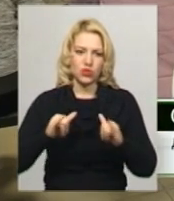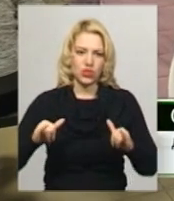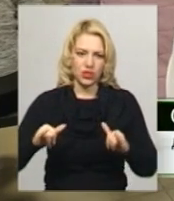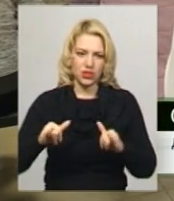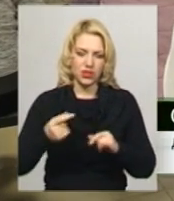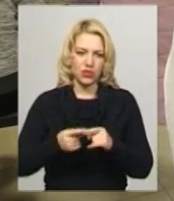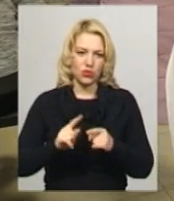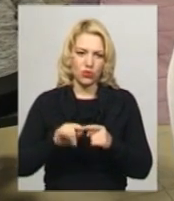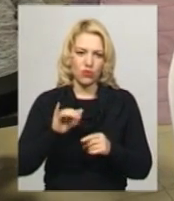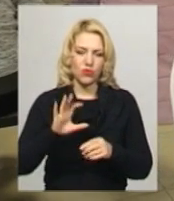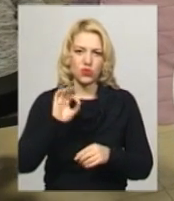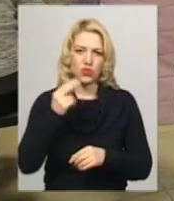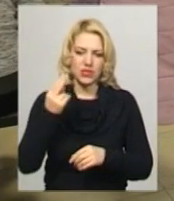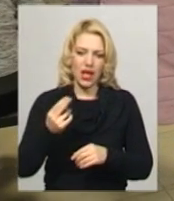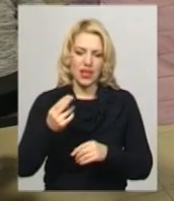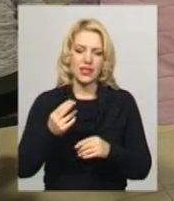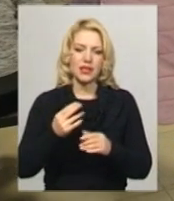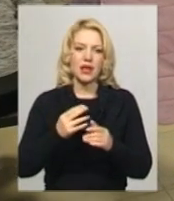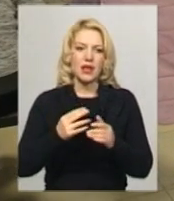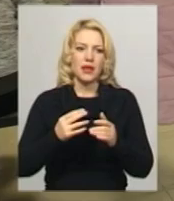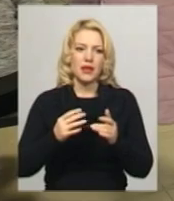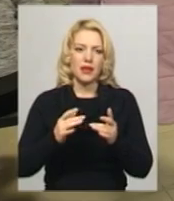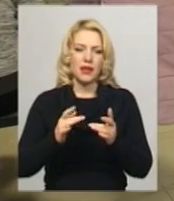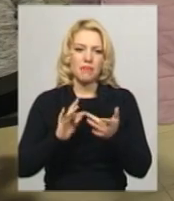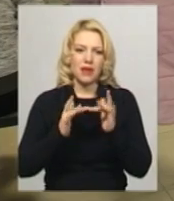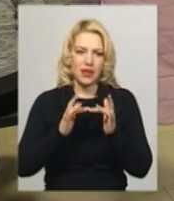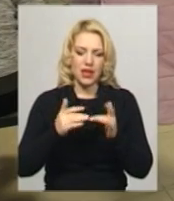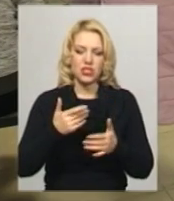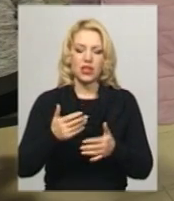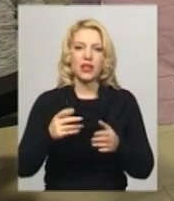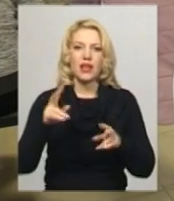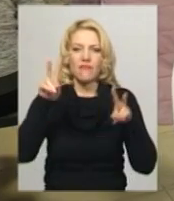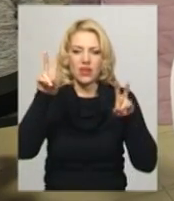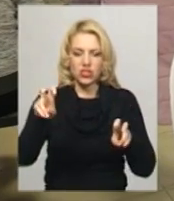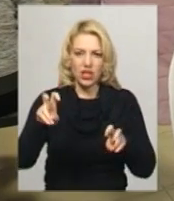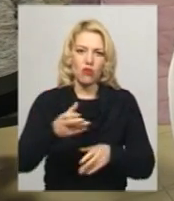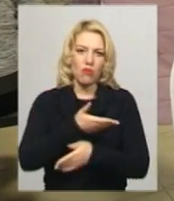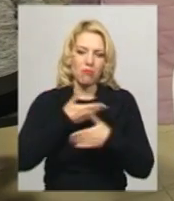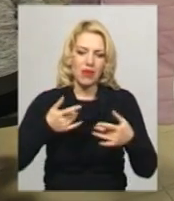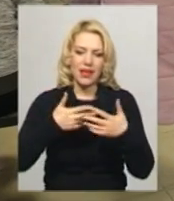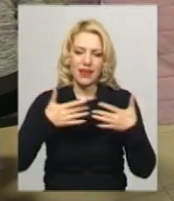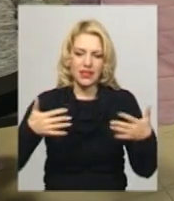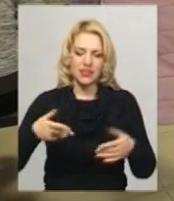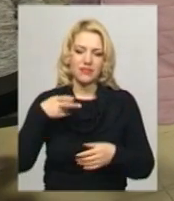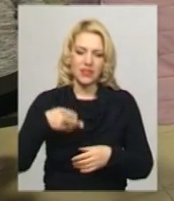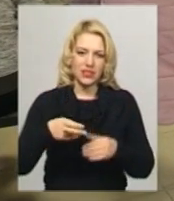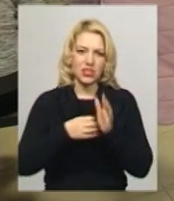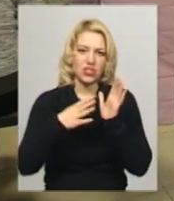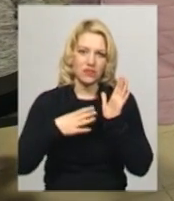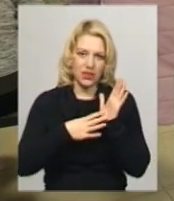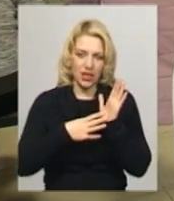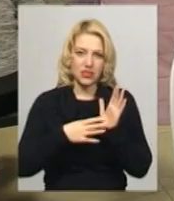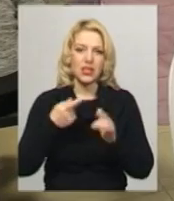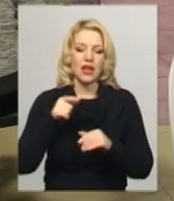в соціальних мережах з хештегом «Ми різні 2019», ніж таким способом,